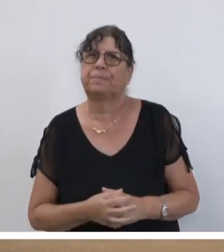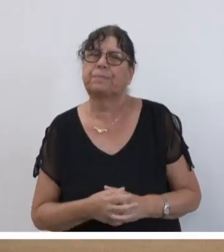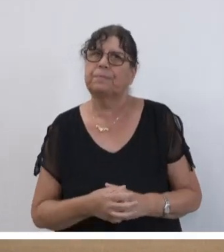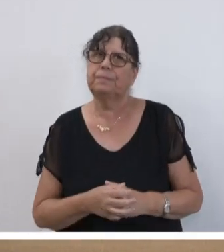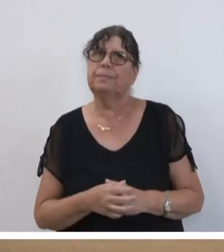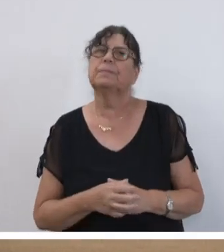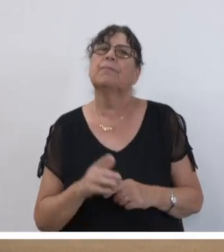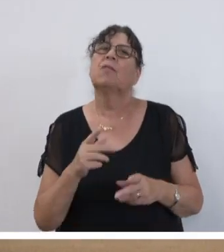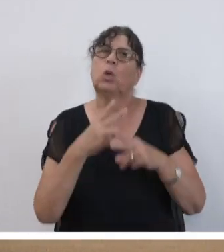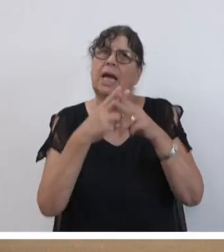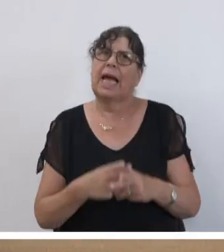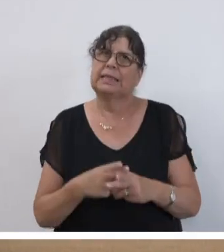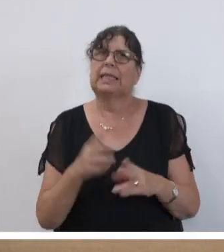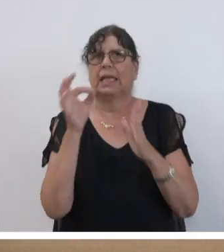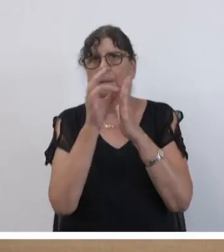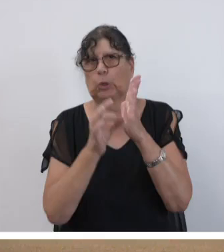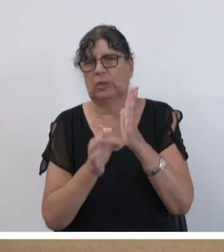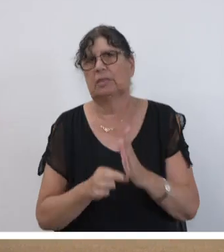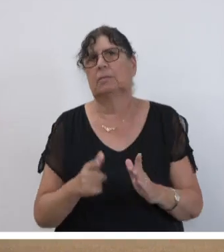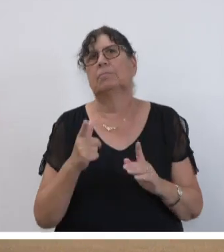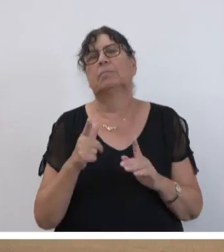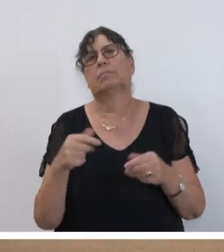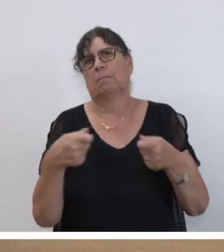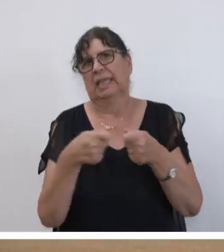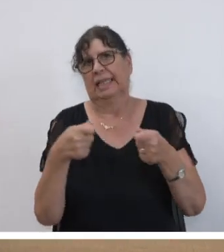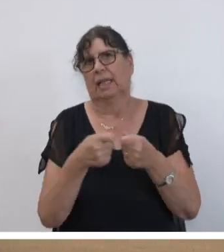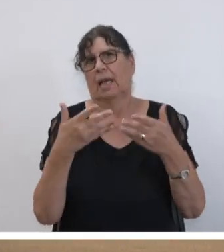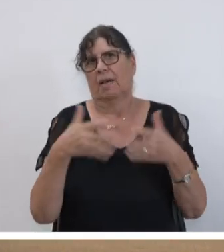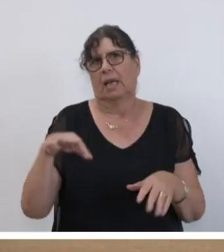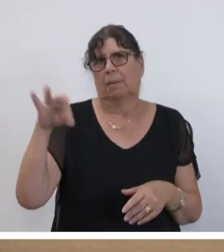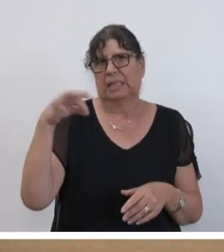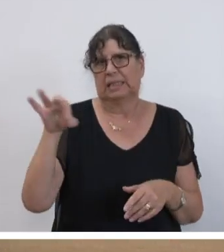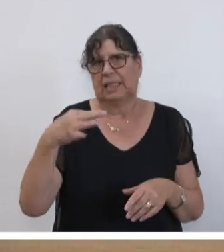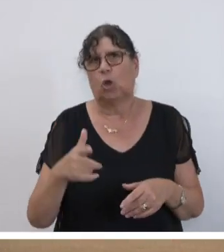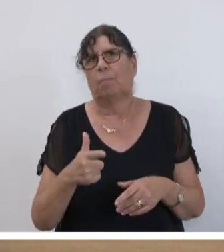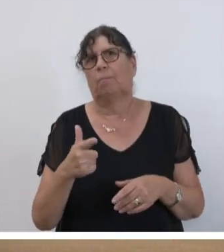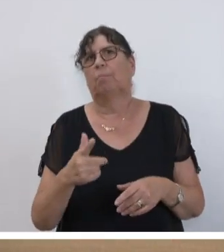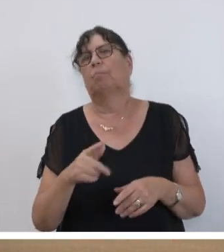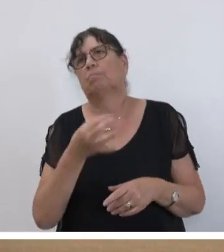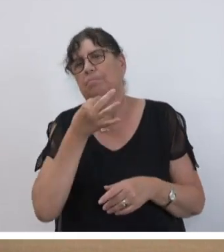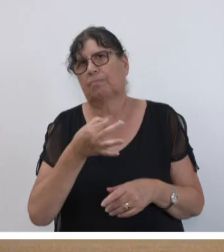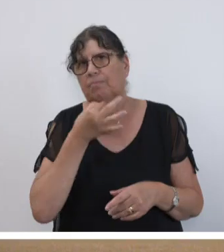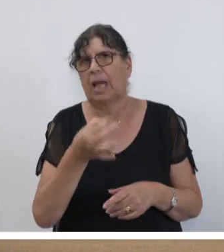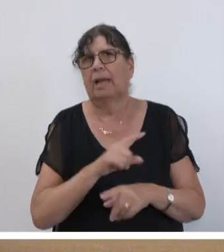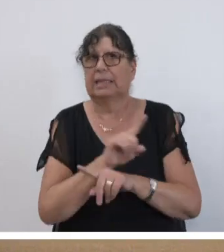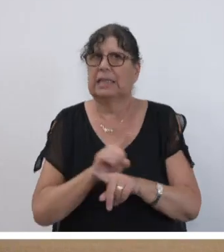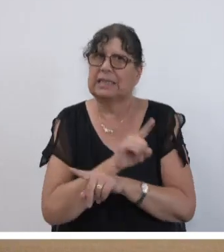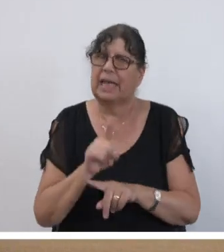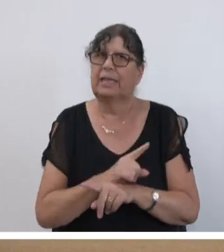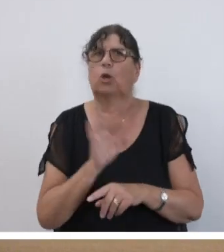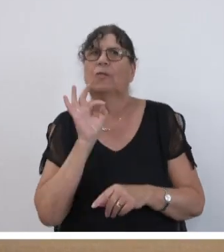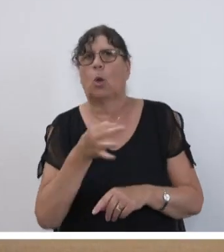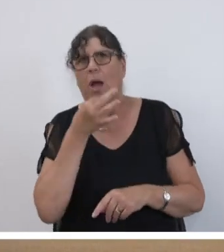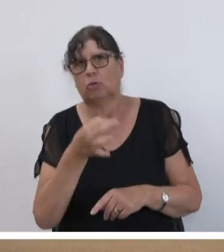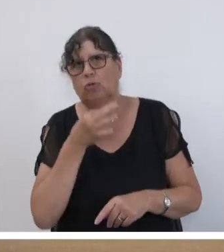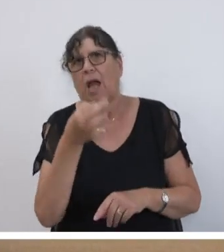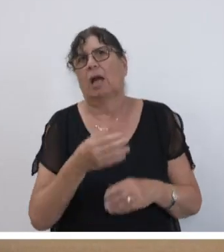Für die übrigen Tagesordnungspunkte haben sich die Mitglieder des erweiterten Präsidiums im Hinblick auf die Redezeit für die Aussprache